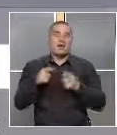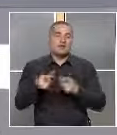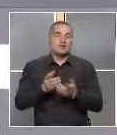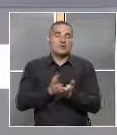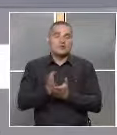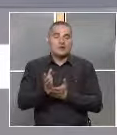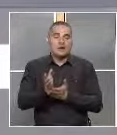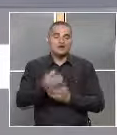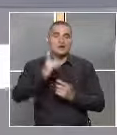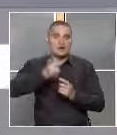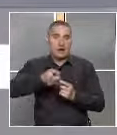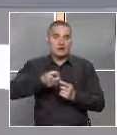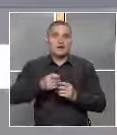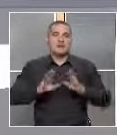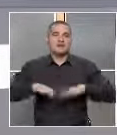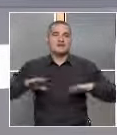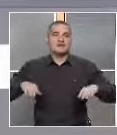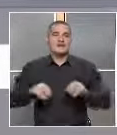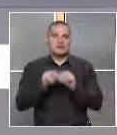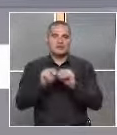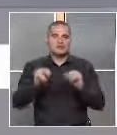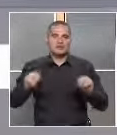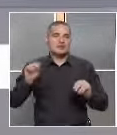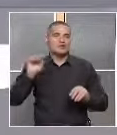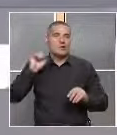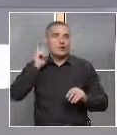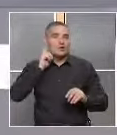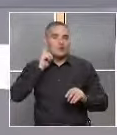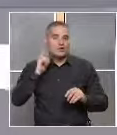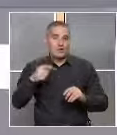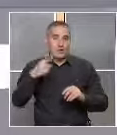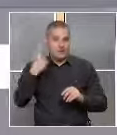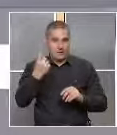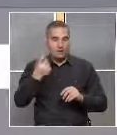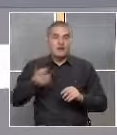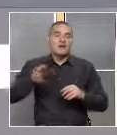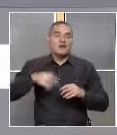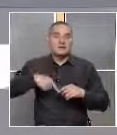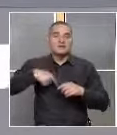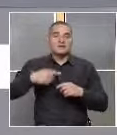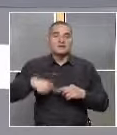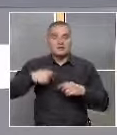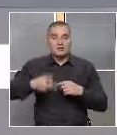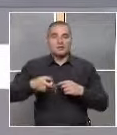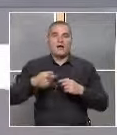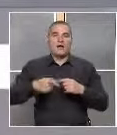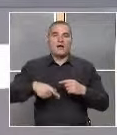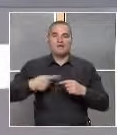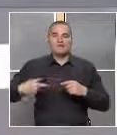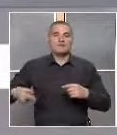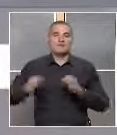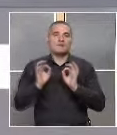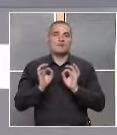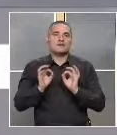трябва децата да се научат да чуват първо и след това да развият, както по